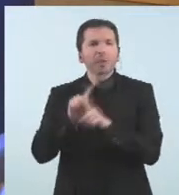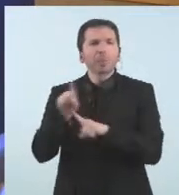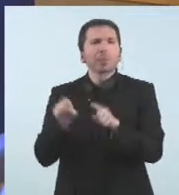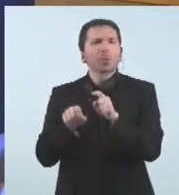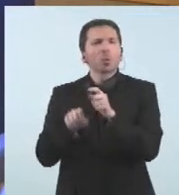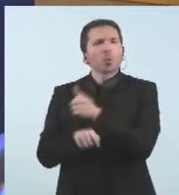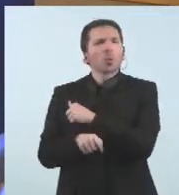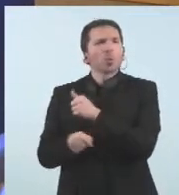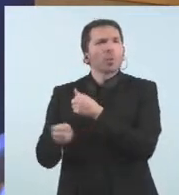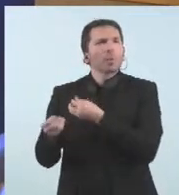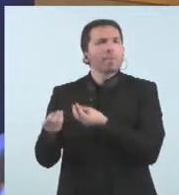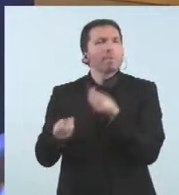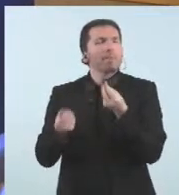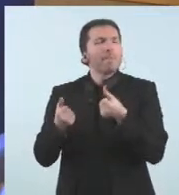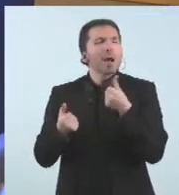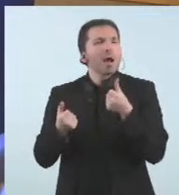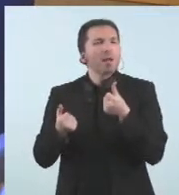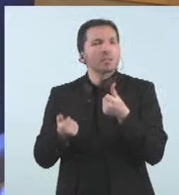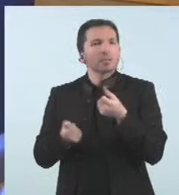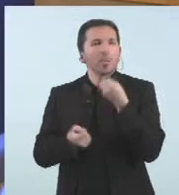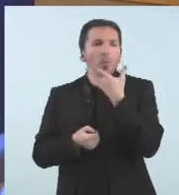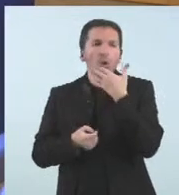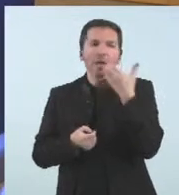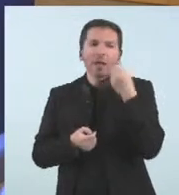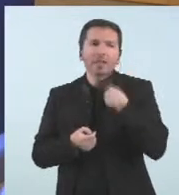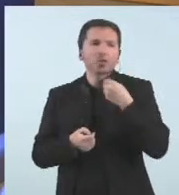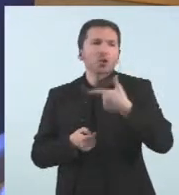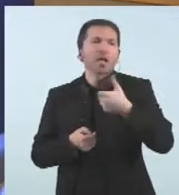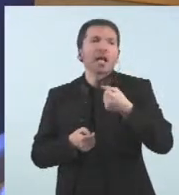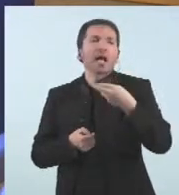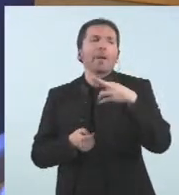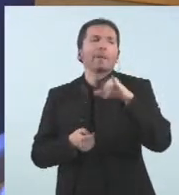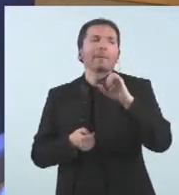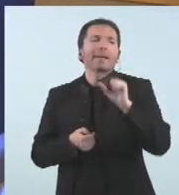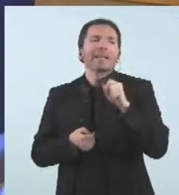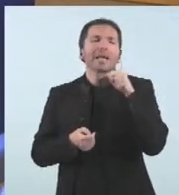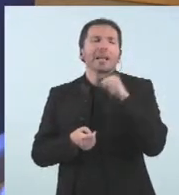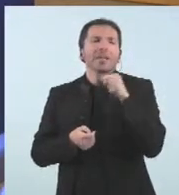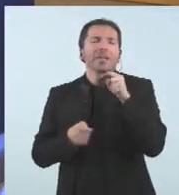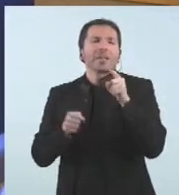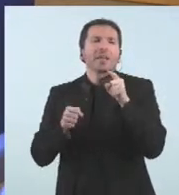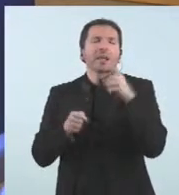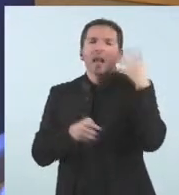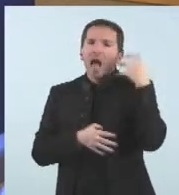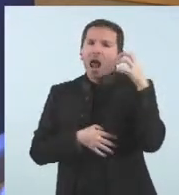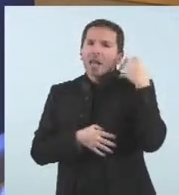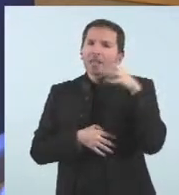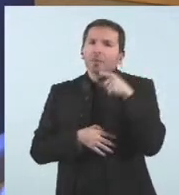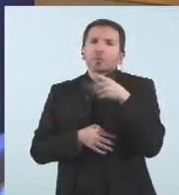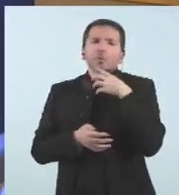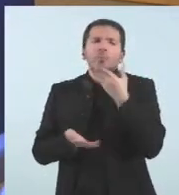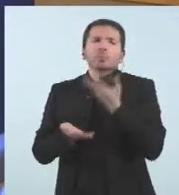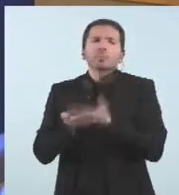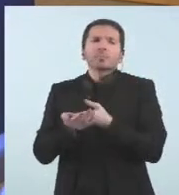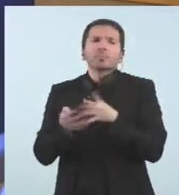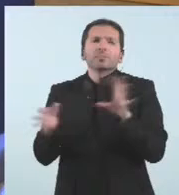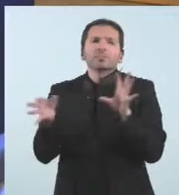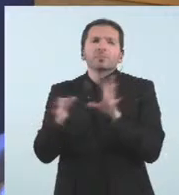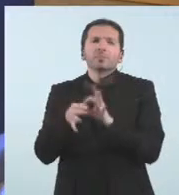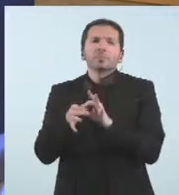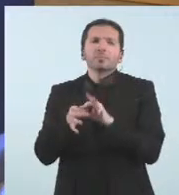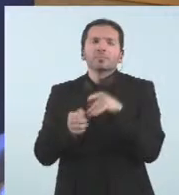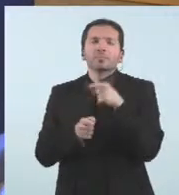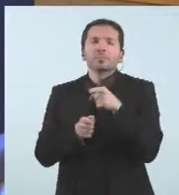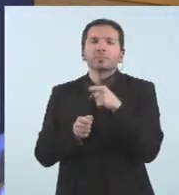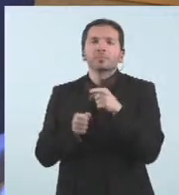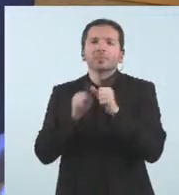Bona tarda, Gabriel Pérez de Altaveu. Jo li voldria demanar en relació al brot o al